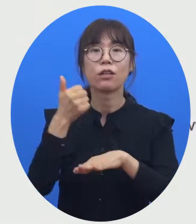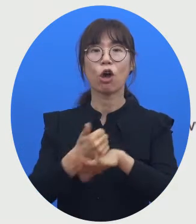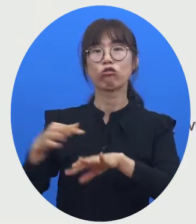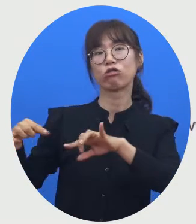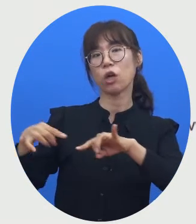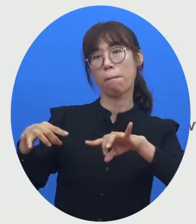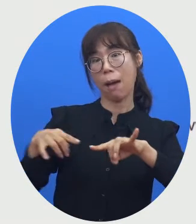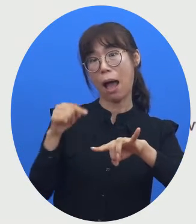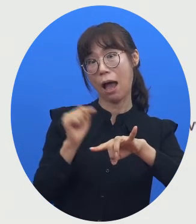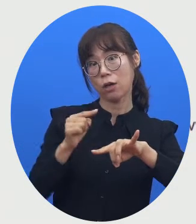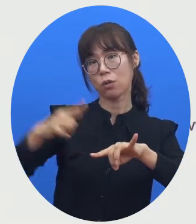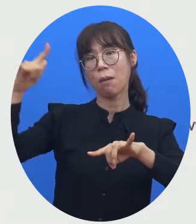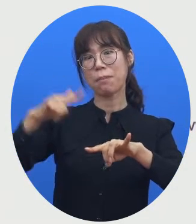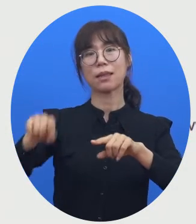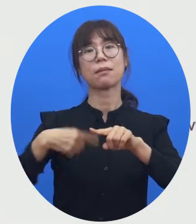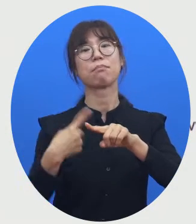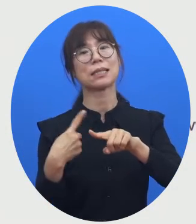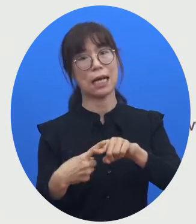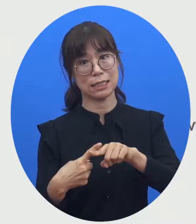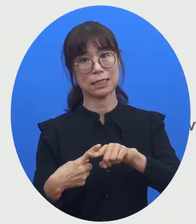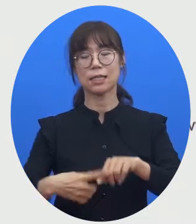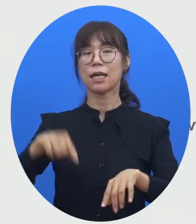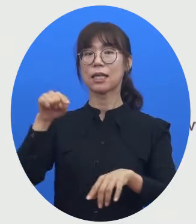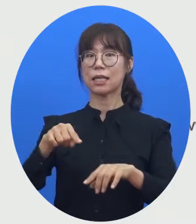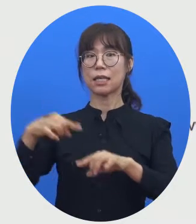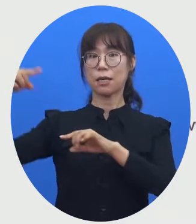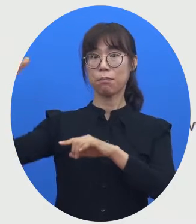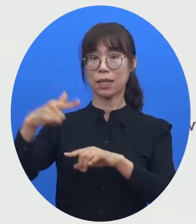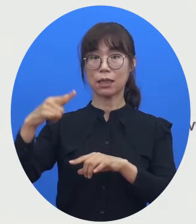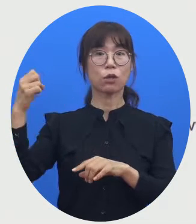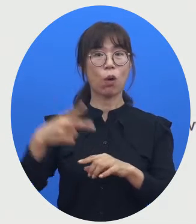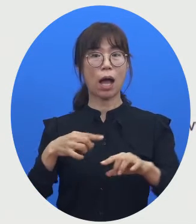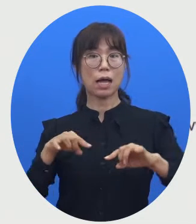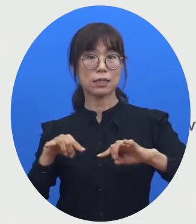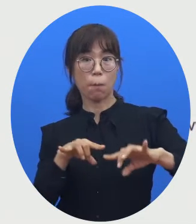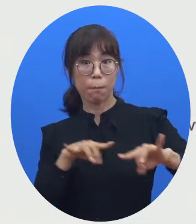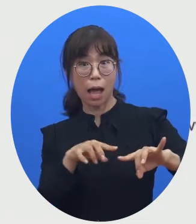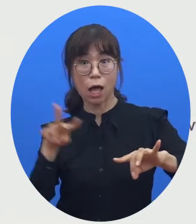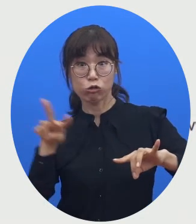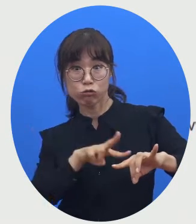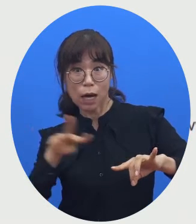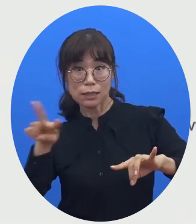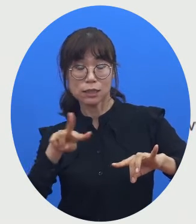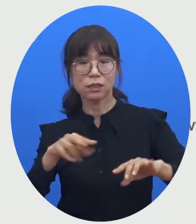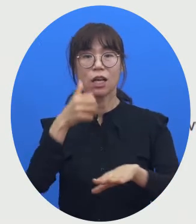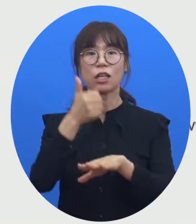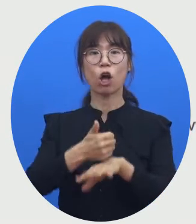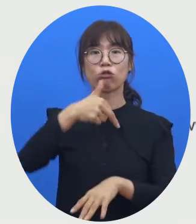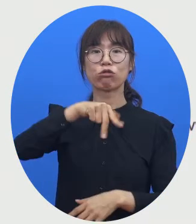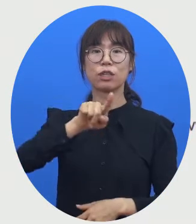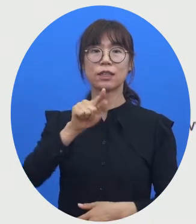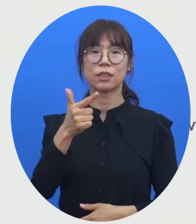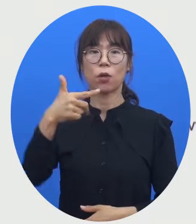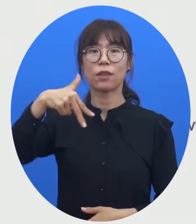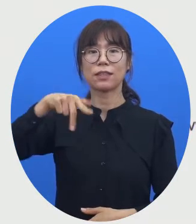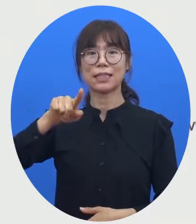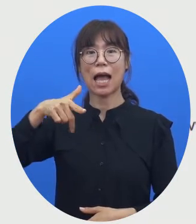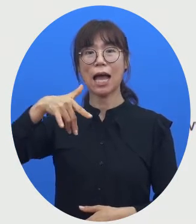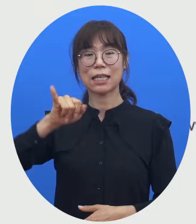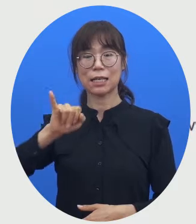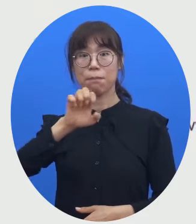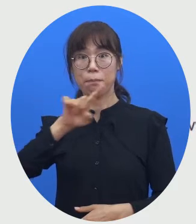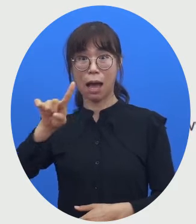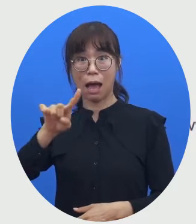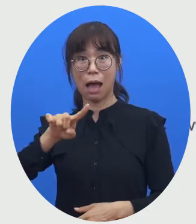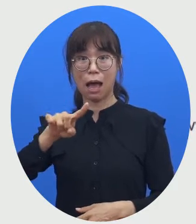일종이고 이 빛과 전파라고 하는 것은 큰 범주에서는 전자기파라고 하는 파동의 일종임을